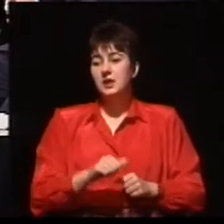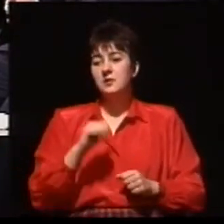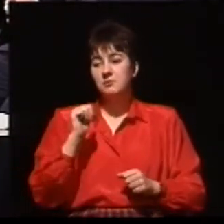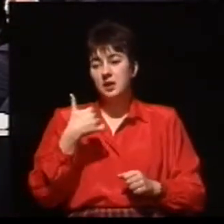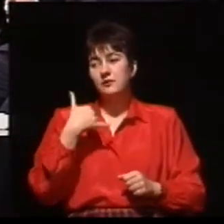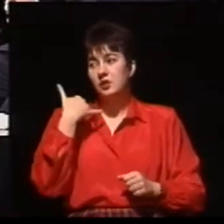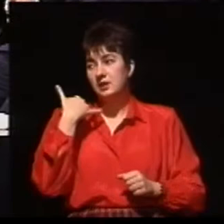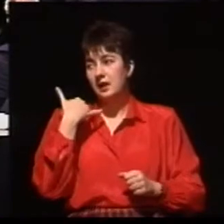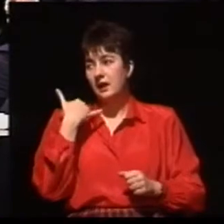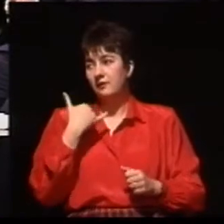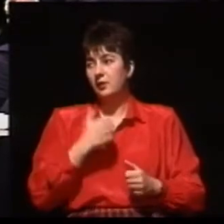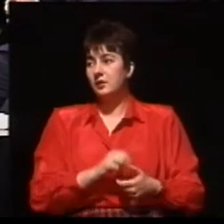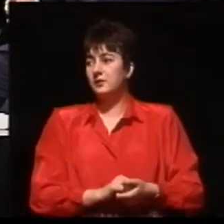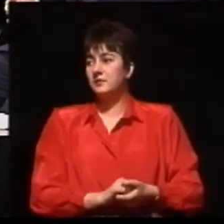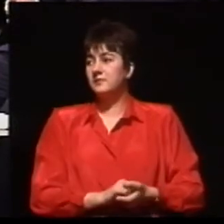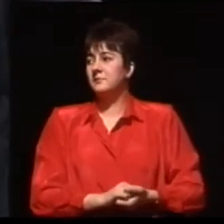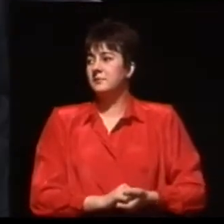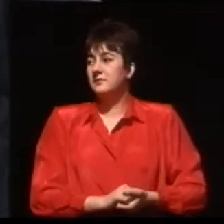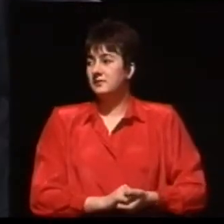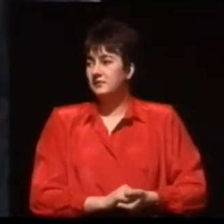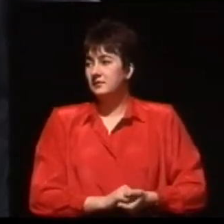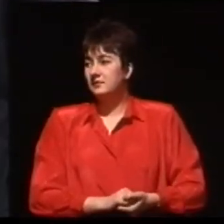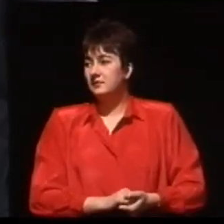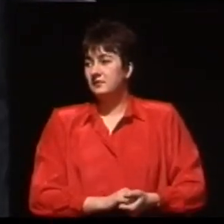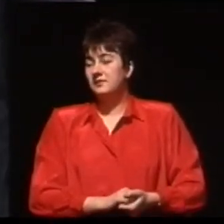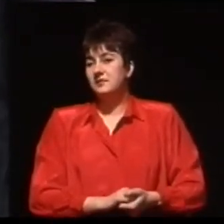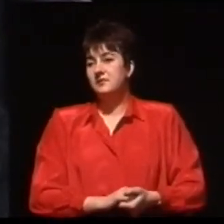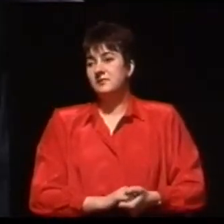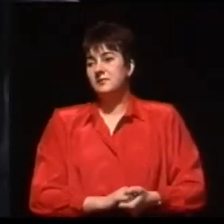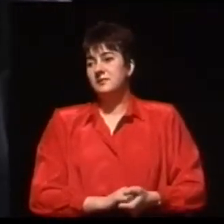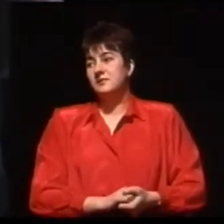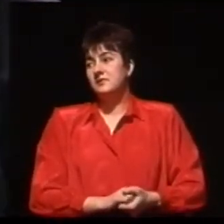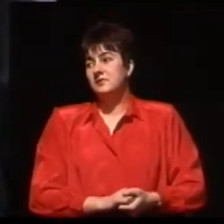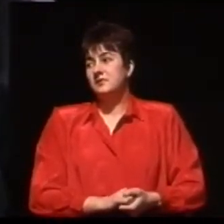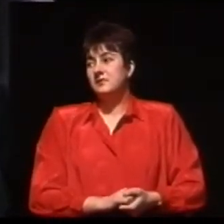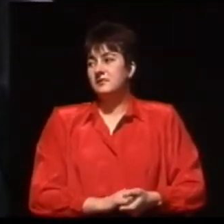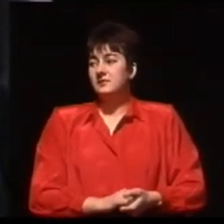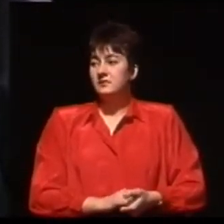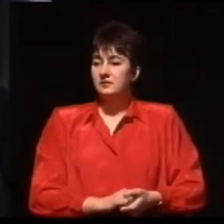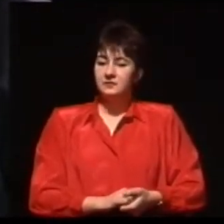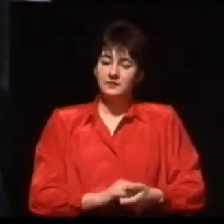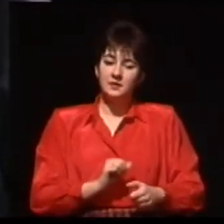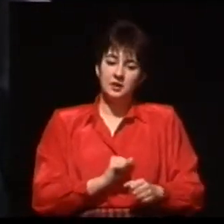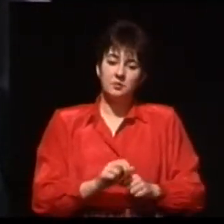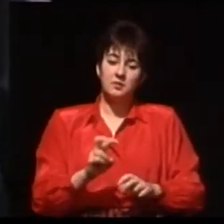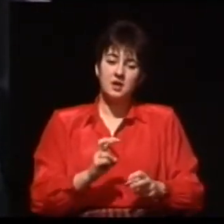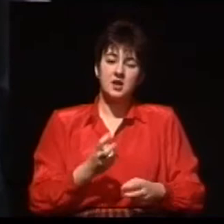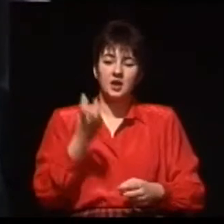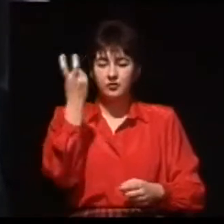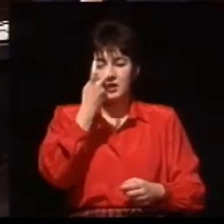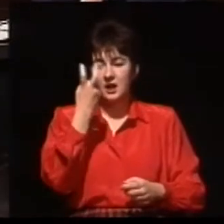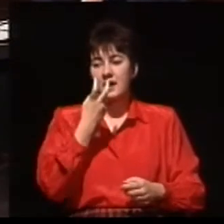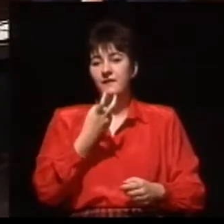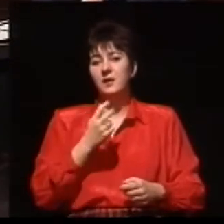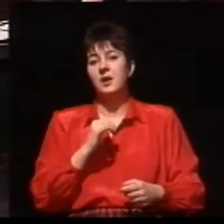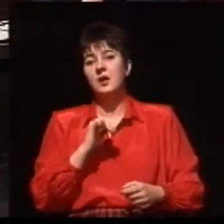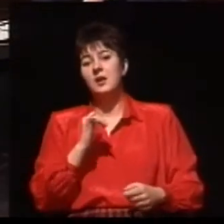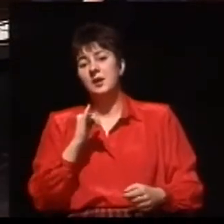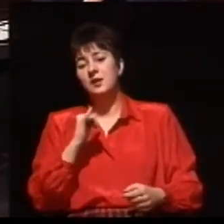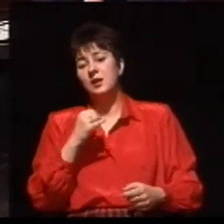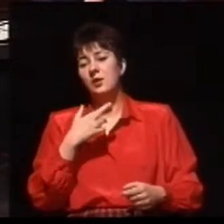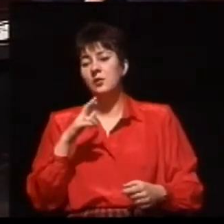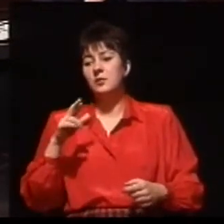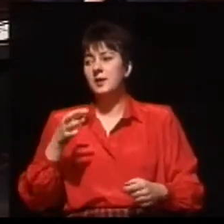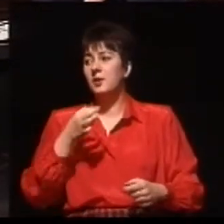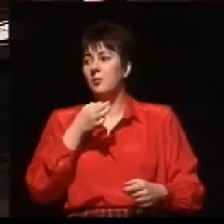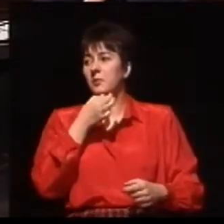które mogą się do nas dodzwonić. Ktoś się pierwszy dodzwonił. Chciałem oddać w tym momencie głos Renacie, żeby streściła pytania tych